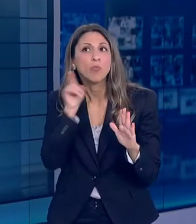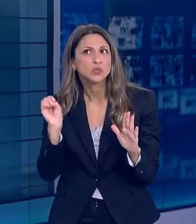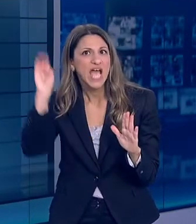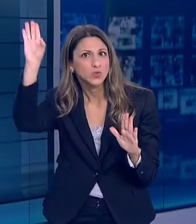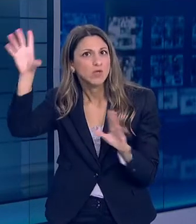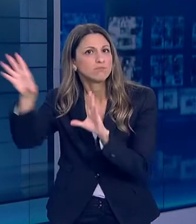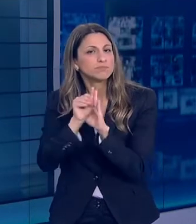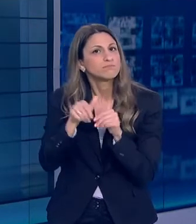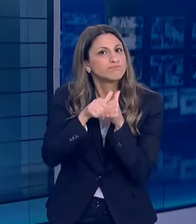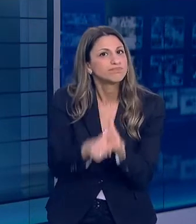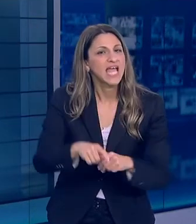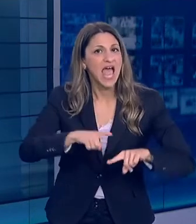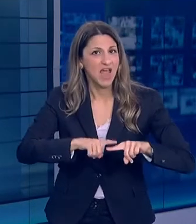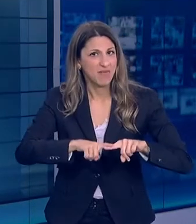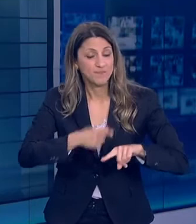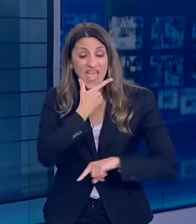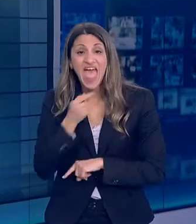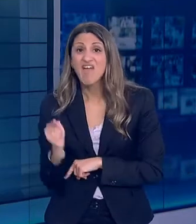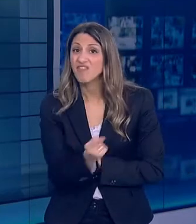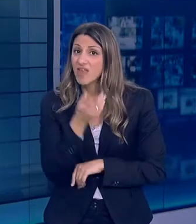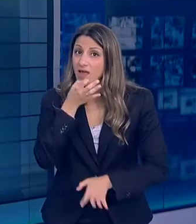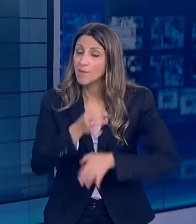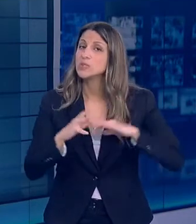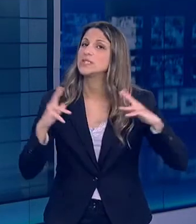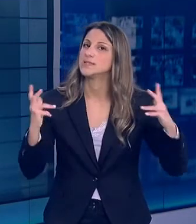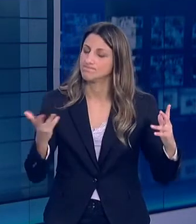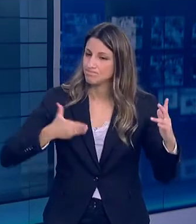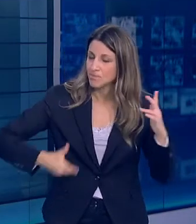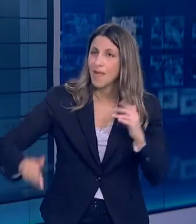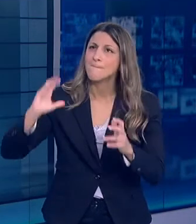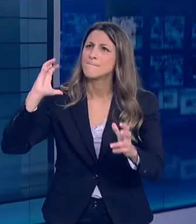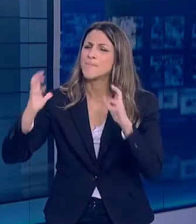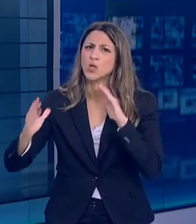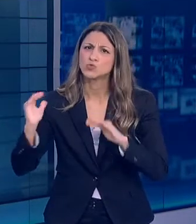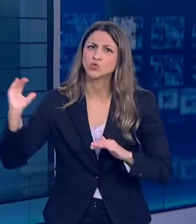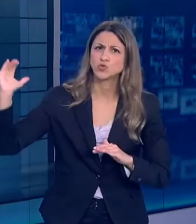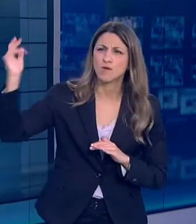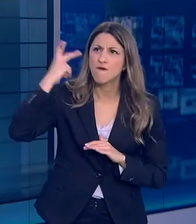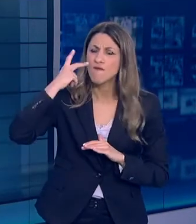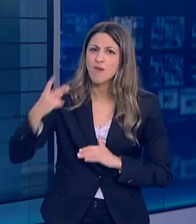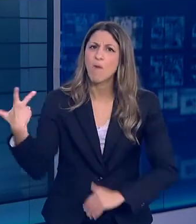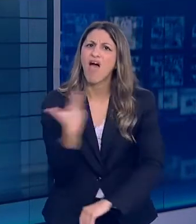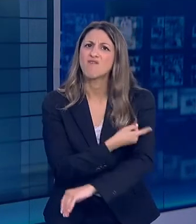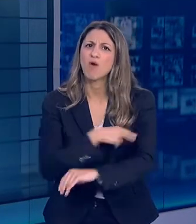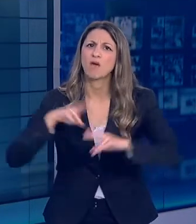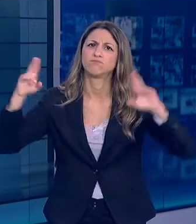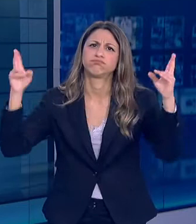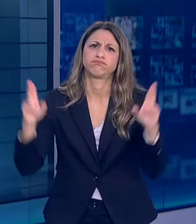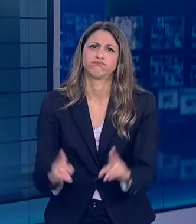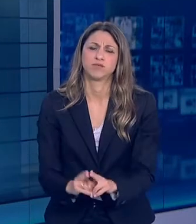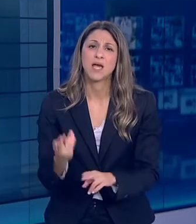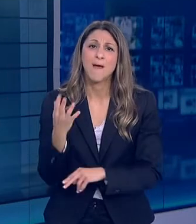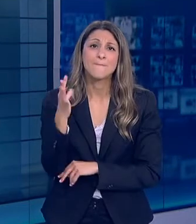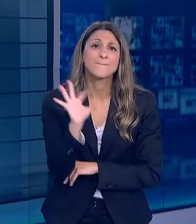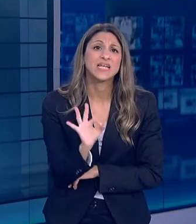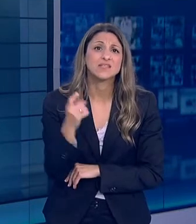με αυτή την ευκαιρία πρέπει να τονίσω πως καταγράφεται από πολλαπλές πηγές σε παγκόσμιο επίπεδο σημαντική μείωση των εμβολιασμών που προσεγγίζει το